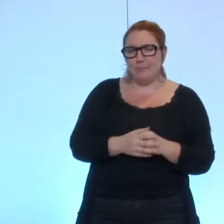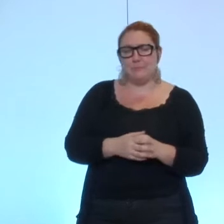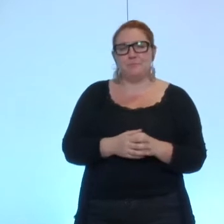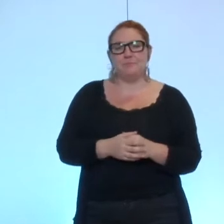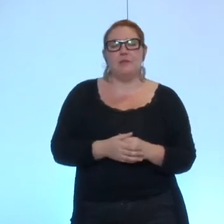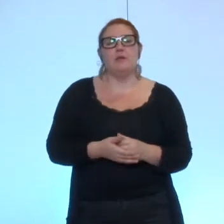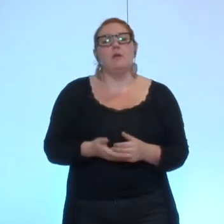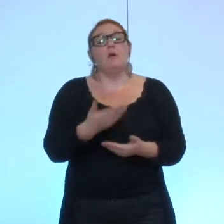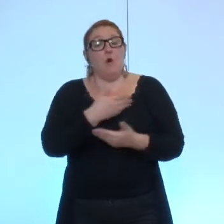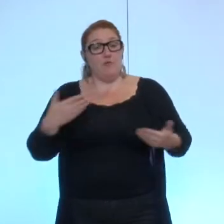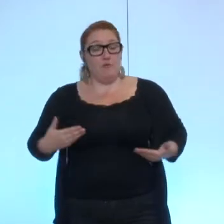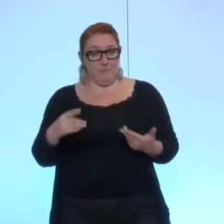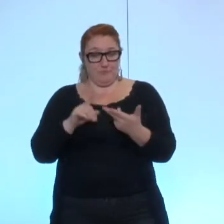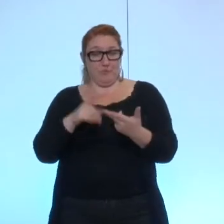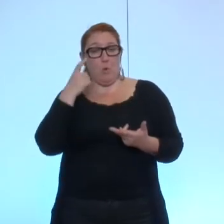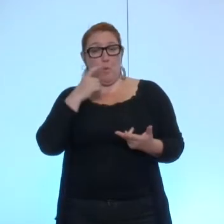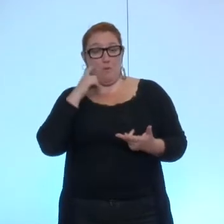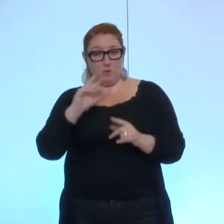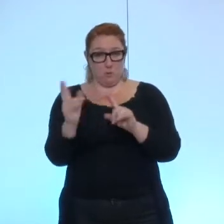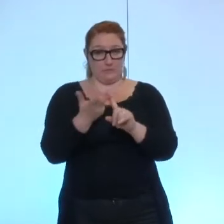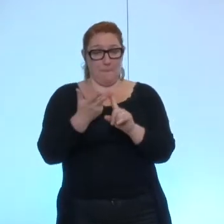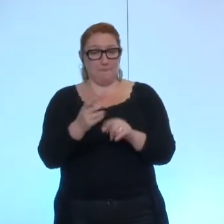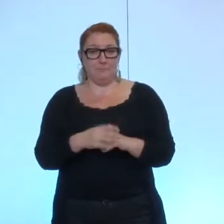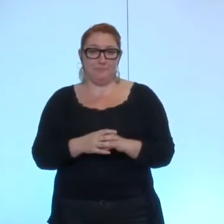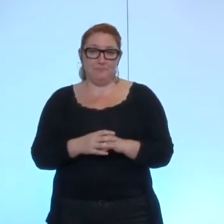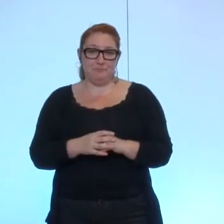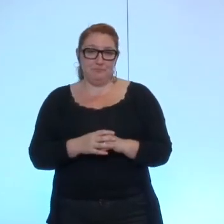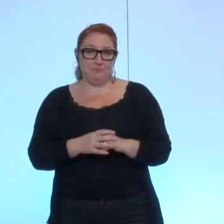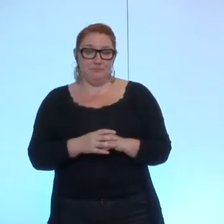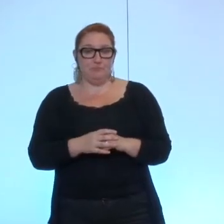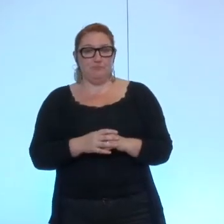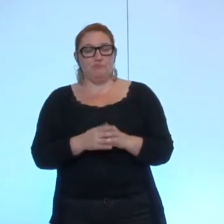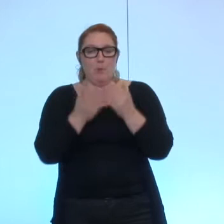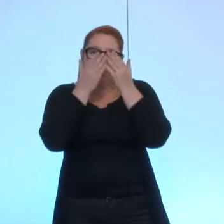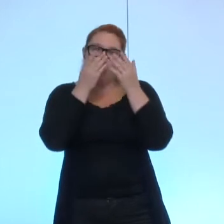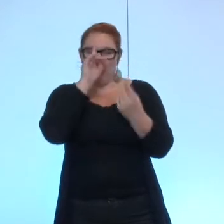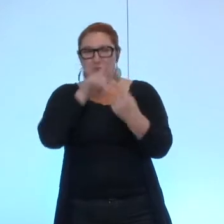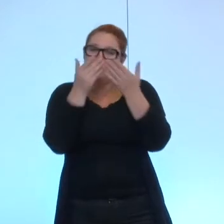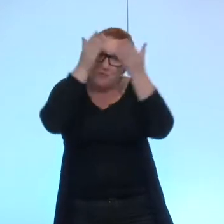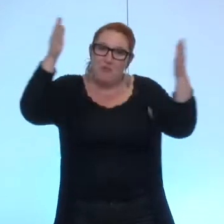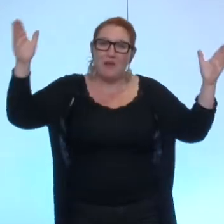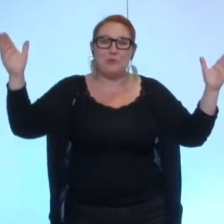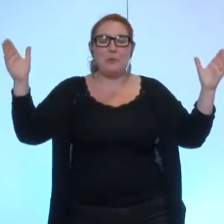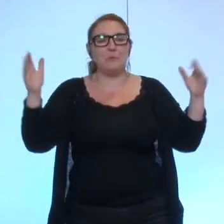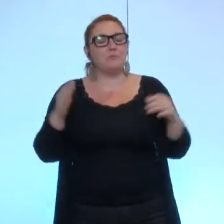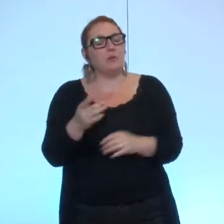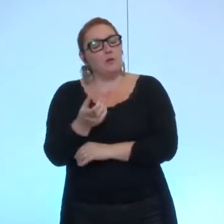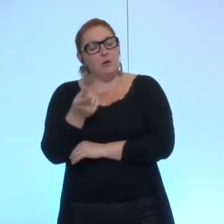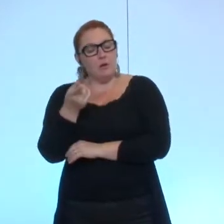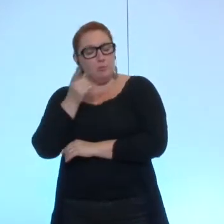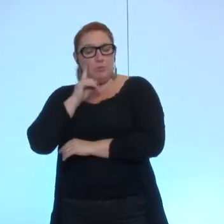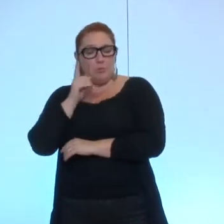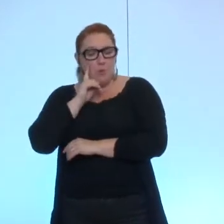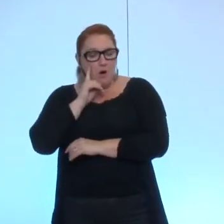Enfin, ma troisième remarque, elle est un peu pour une ouverture. Pourquoi est-ce que vous limitez